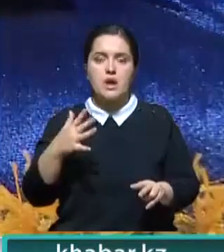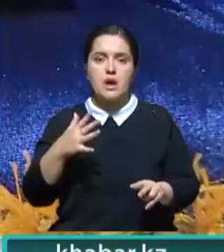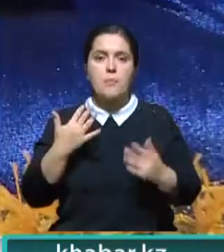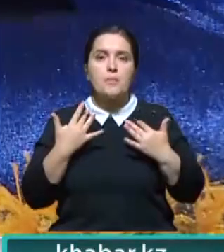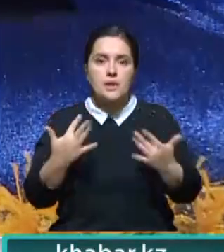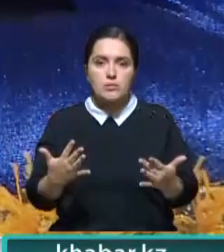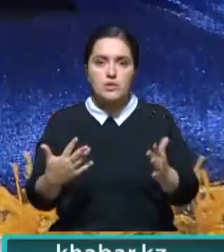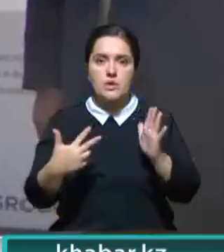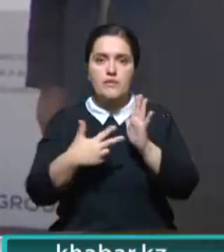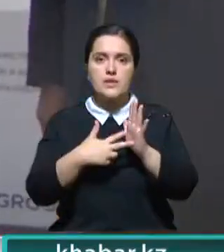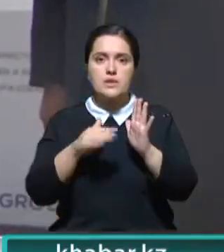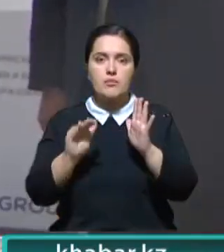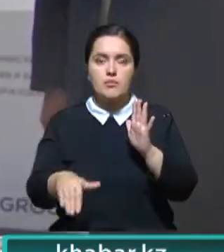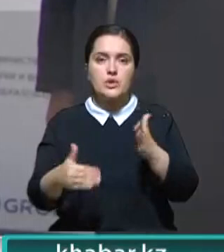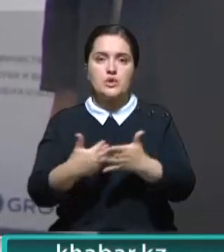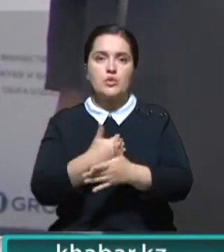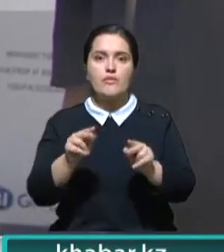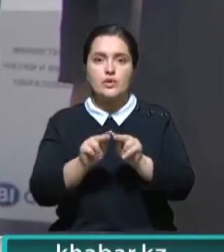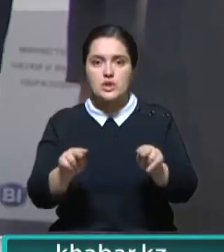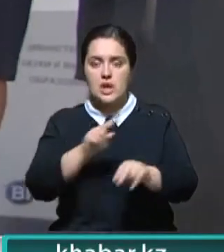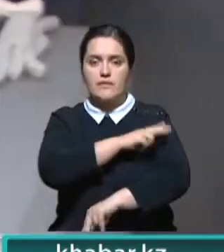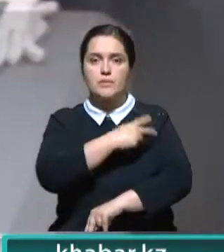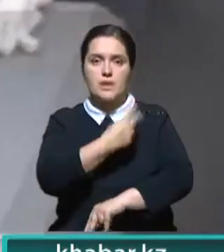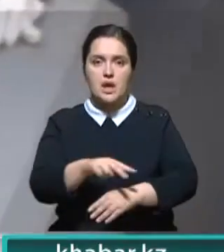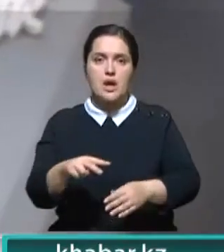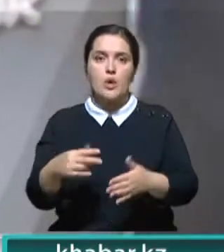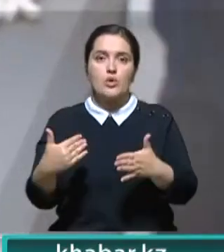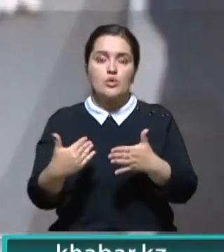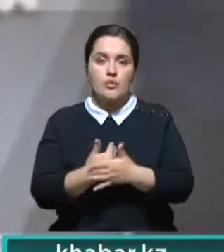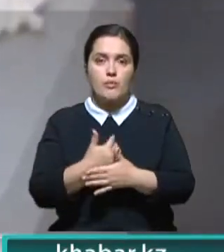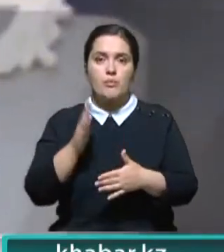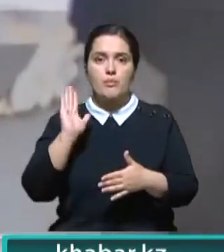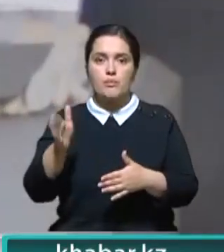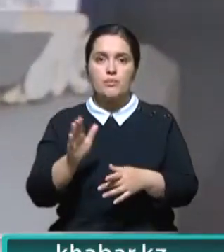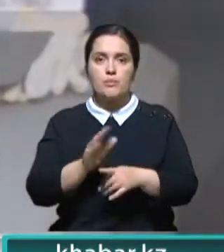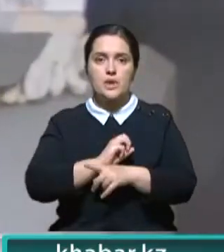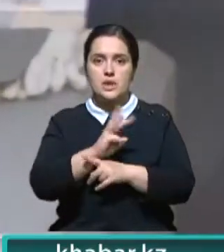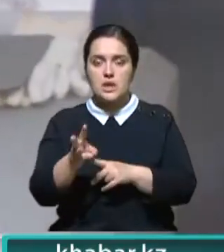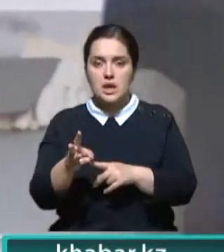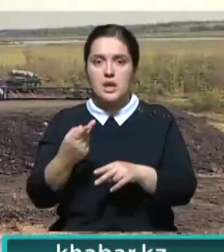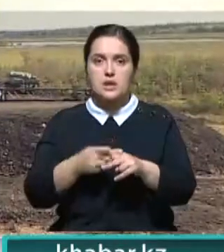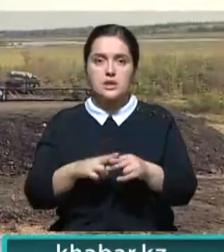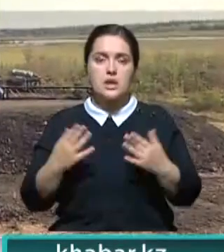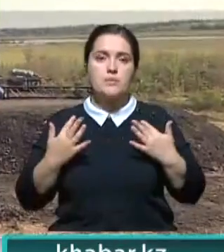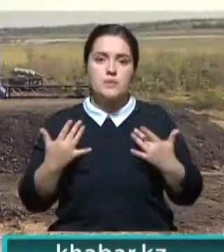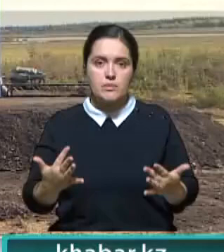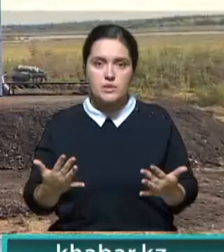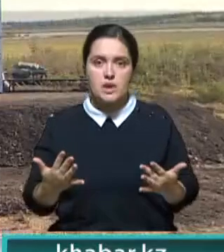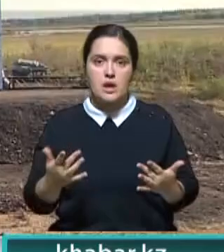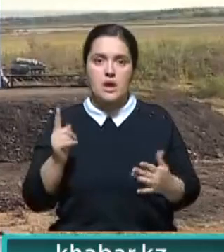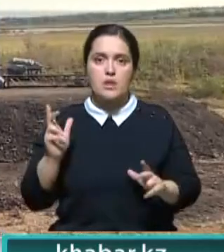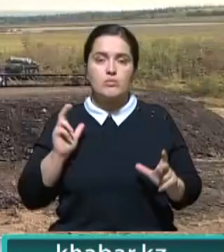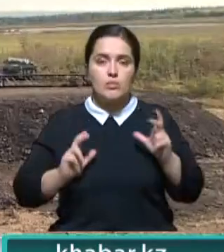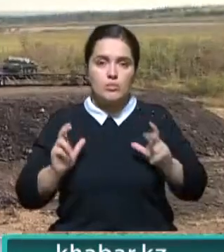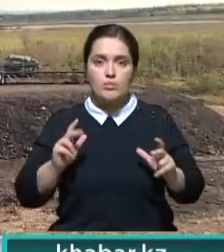году потребуется больше 8 тысяч новых учителей и воспитателей. Новый вуз призван покрыть эти потребности.